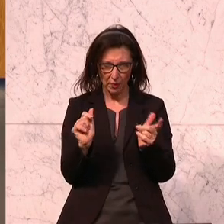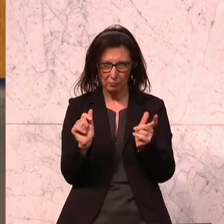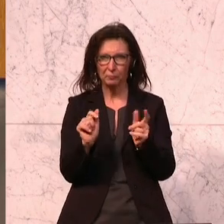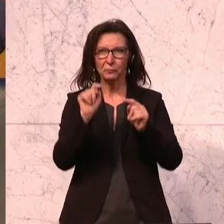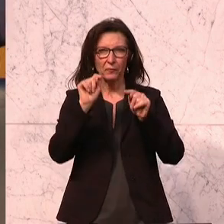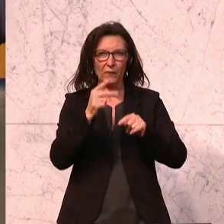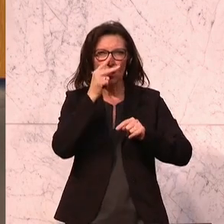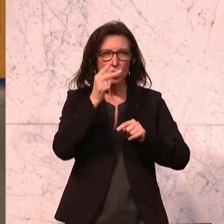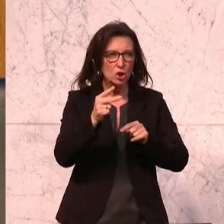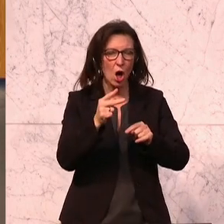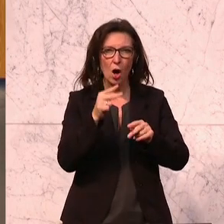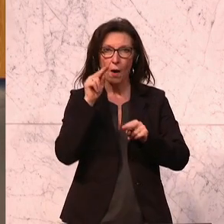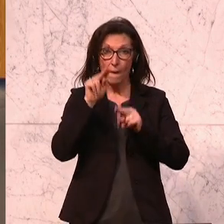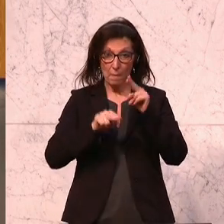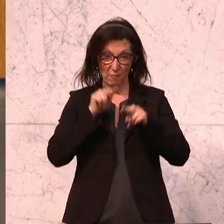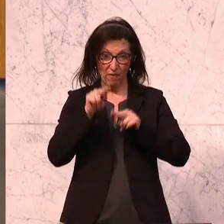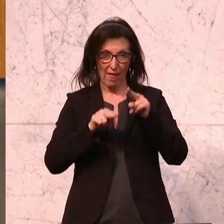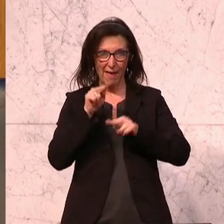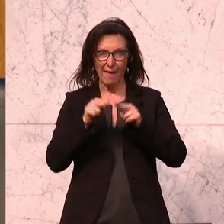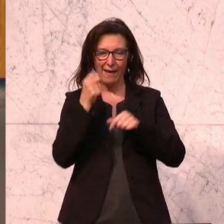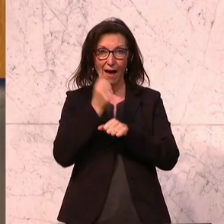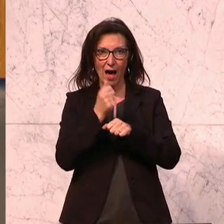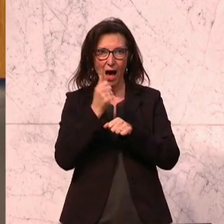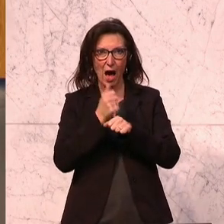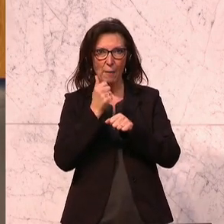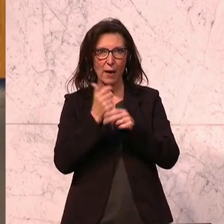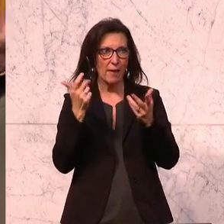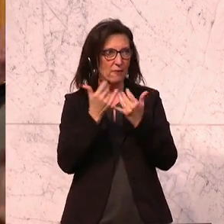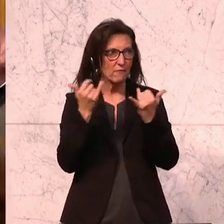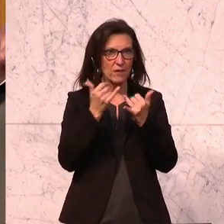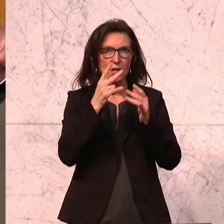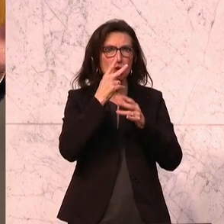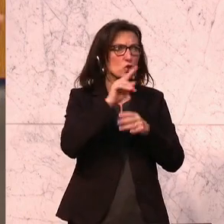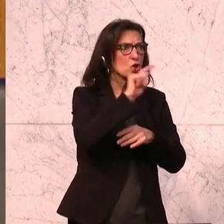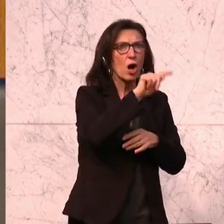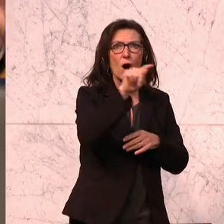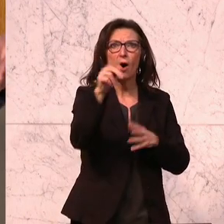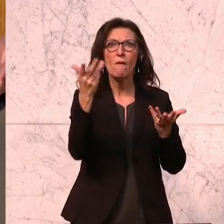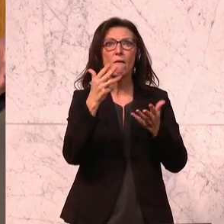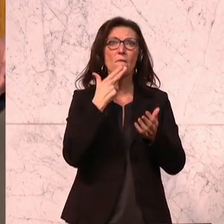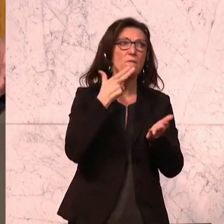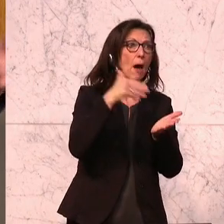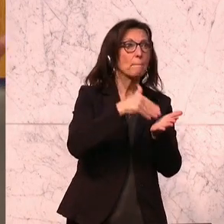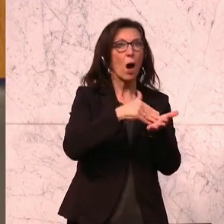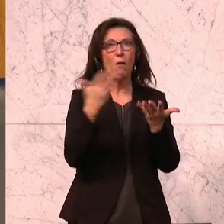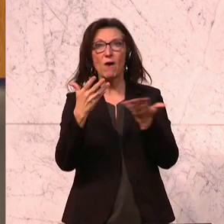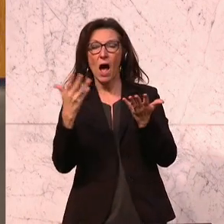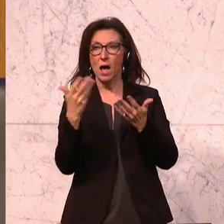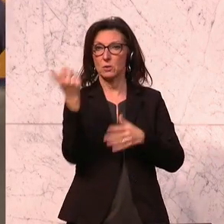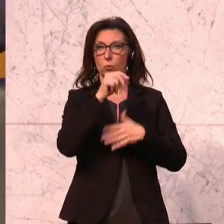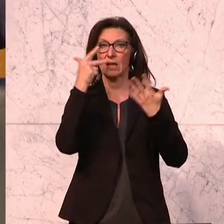nachgehende pflegerische Arbeit geleistet wird in Haushalten, verteilt über ganz Österreich mit 180 Pilotprojekten,